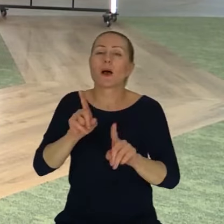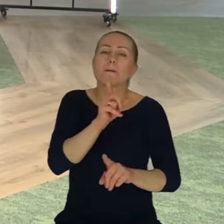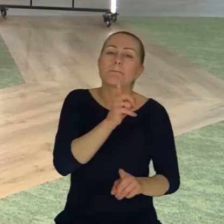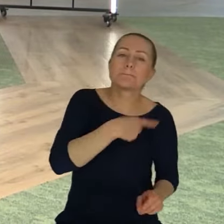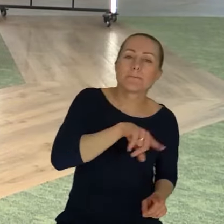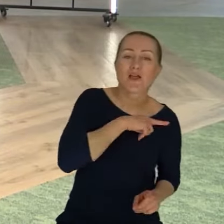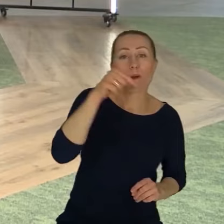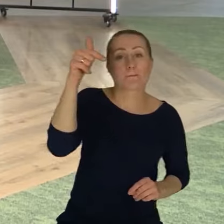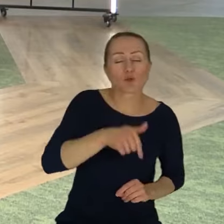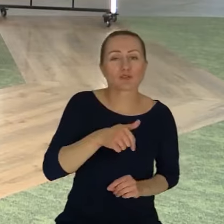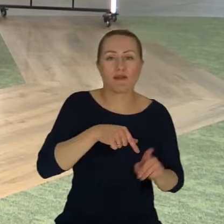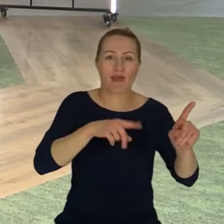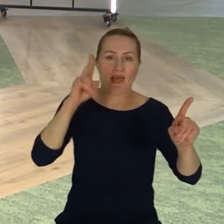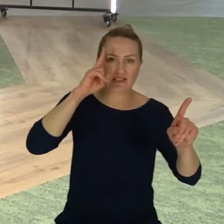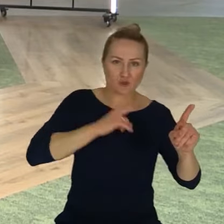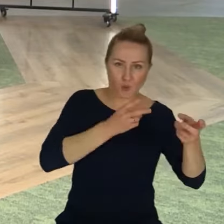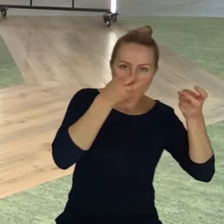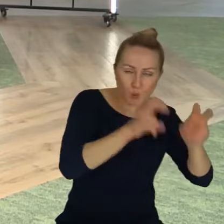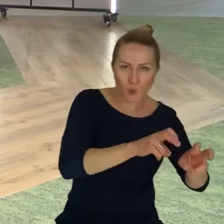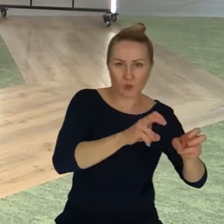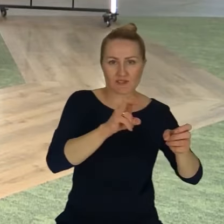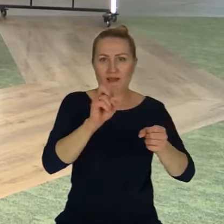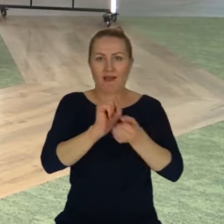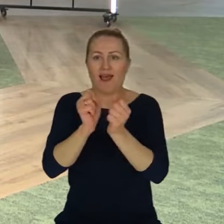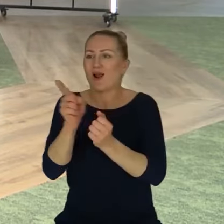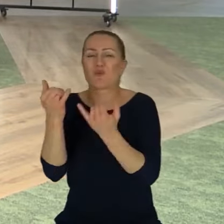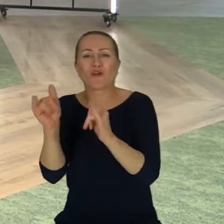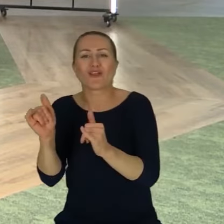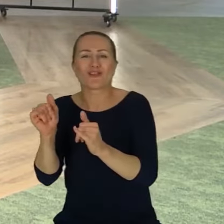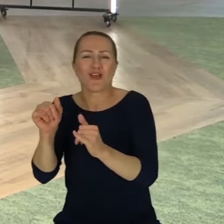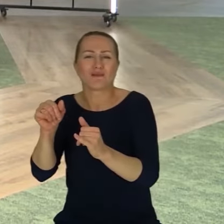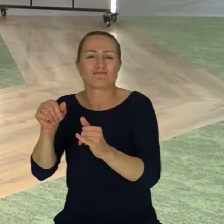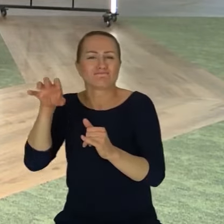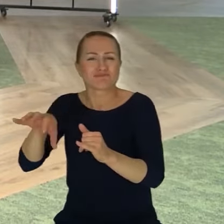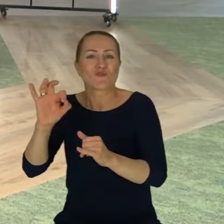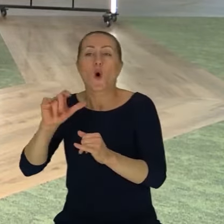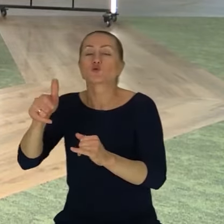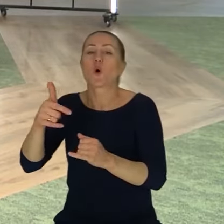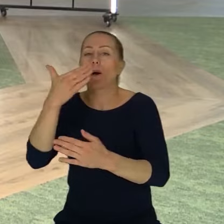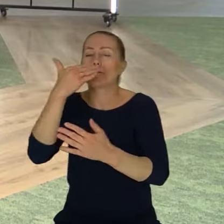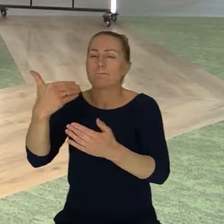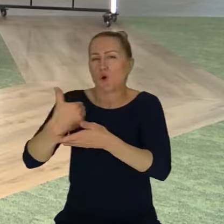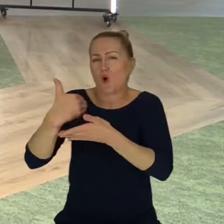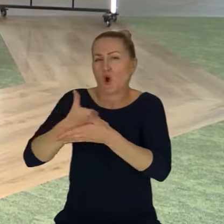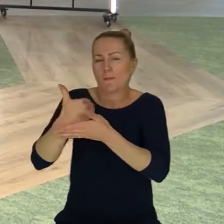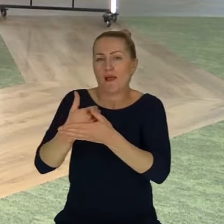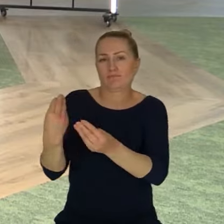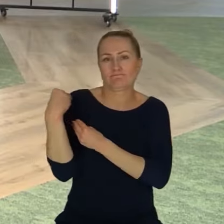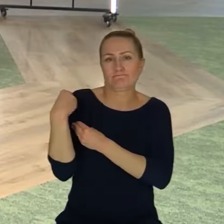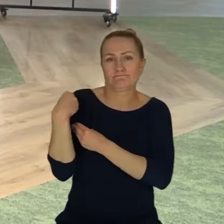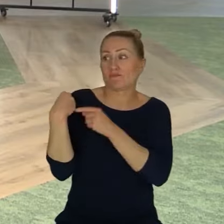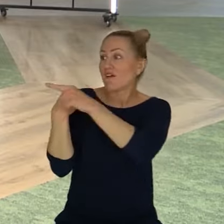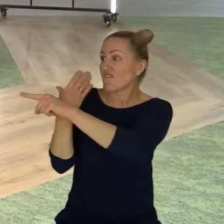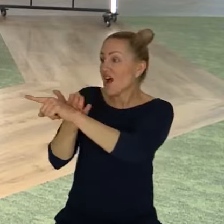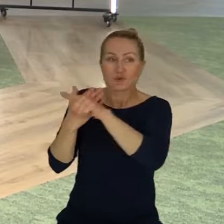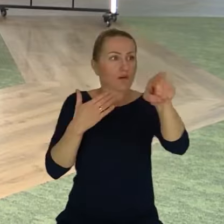wyjaśniają, że jednak w tym świecie jest tyle fałszerstwa, to na co patrzysz, to jest fałszerstwo, to nie jest prawda, nie wiesz temu i tak dalej, nie? Bardzo ciężko